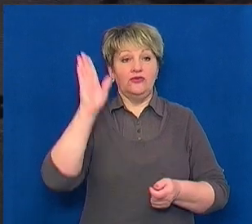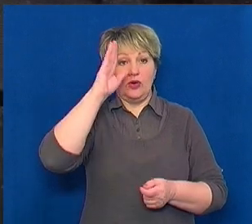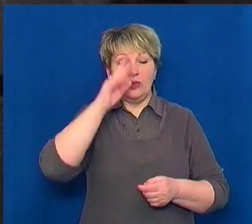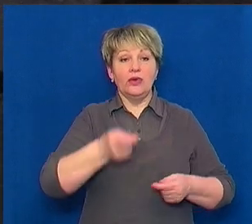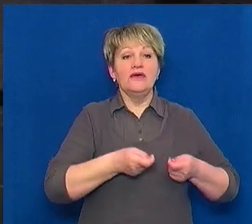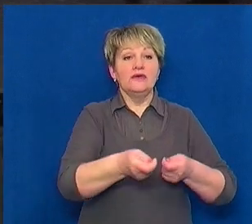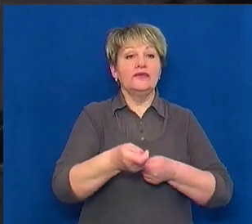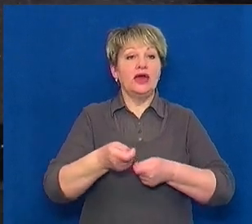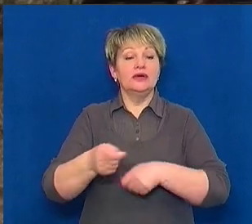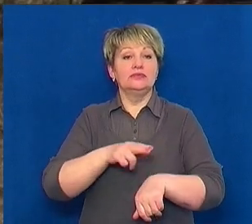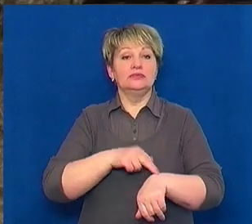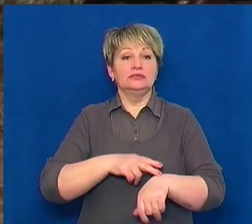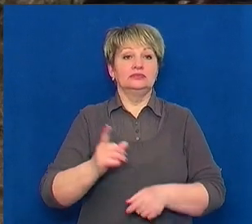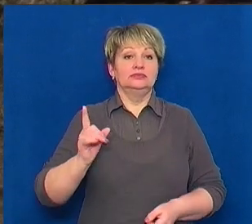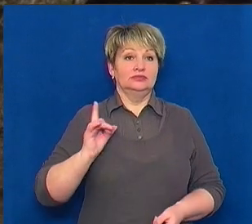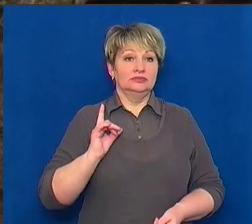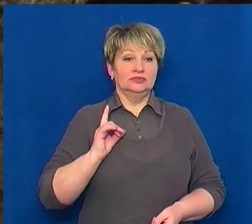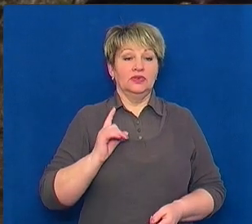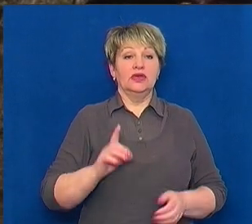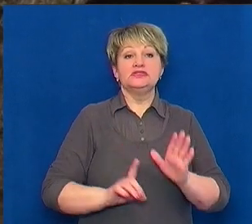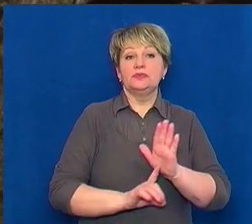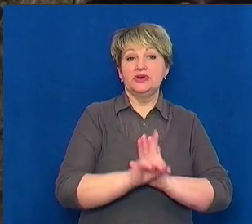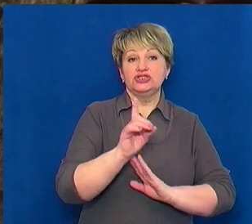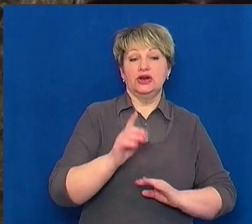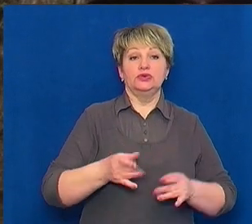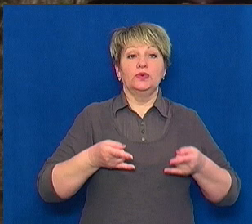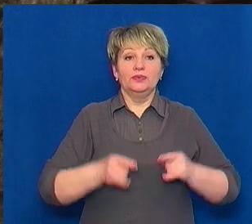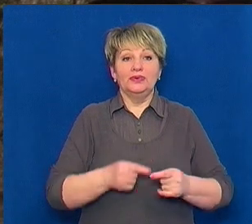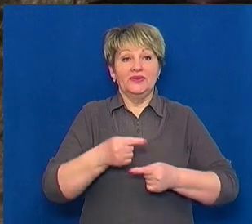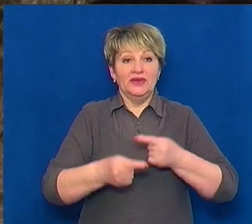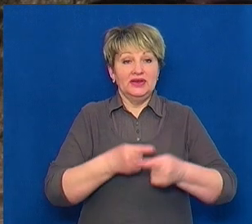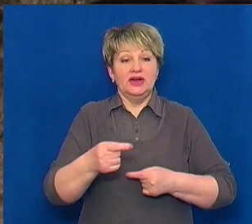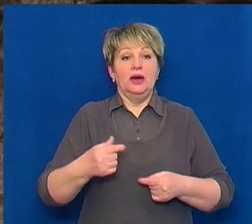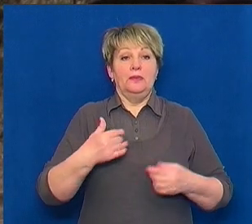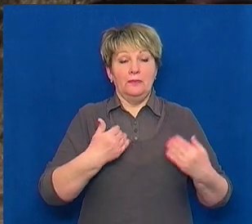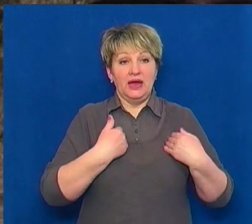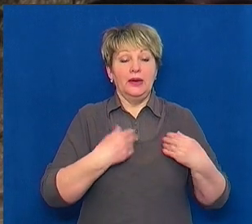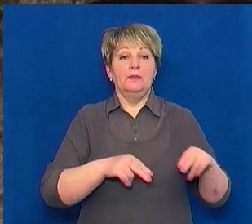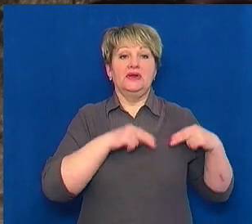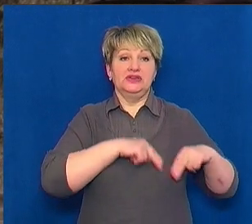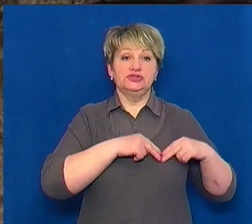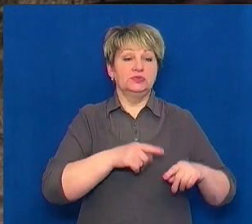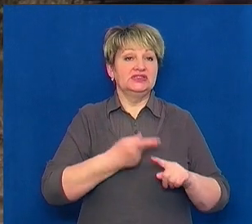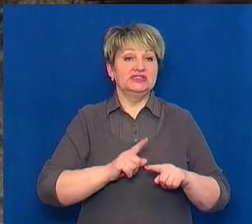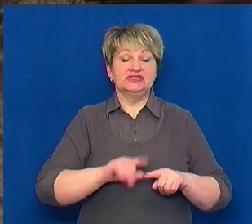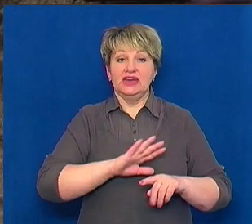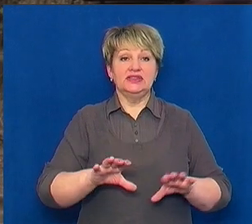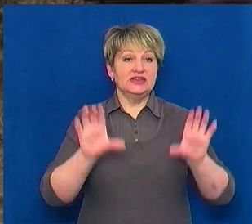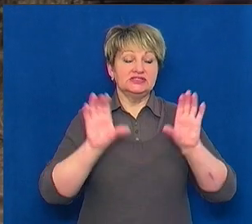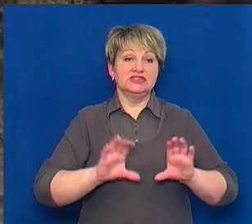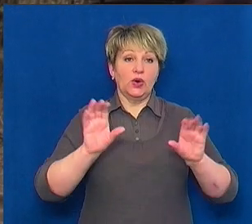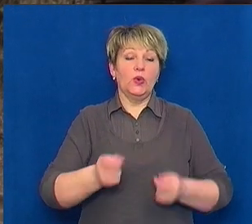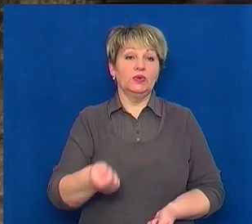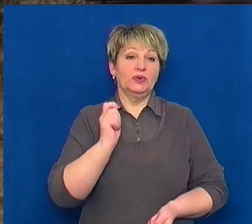їздять патрульні. Основно ми працюємо спочатку нересту, це незаконне виловлене риби з